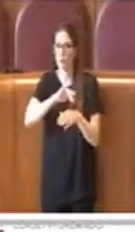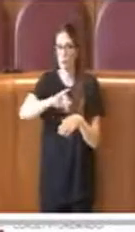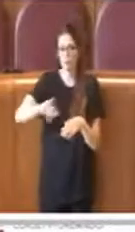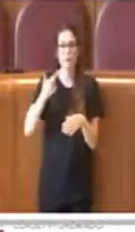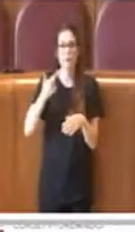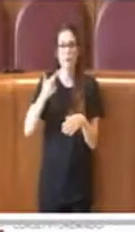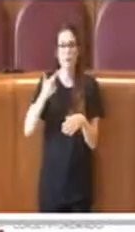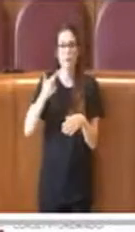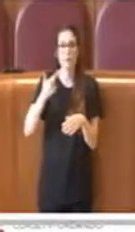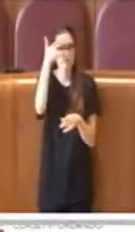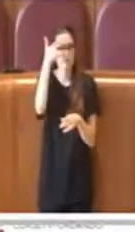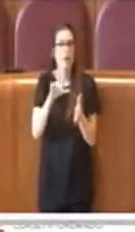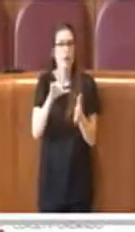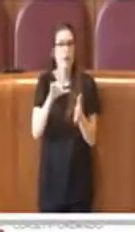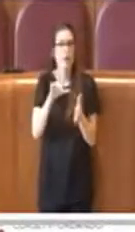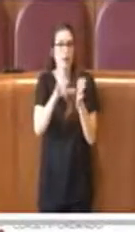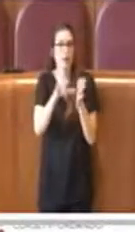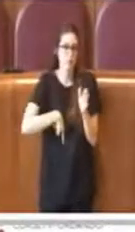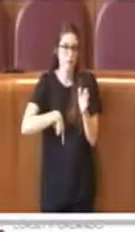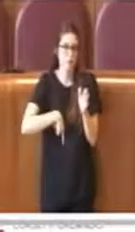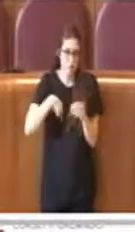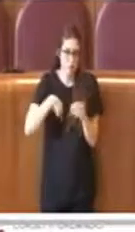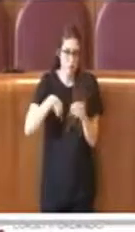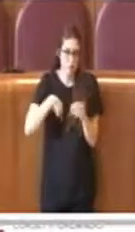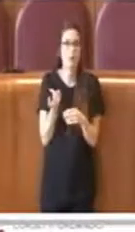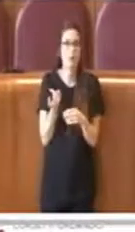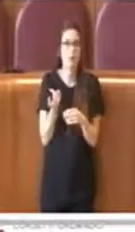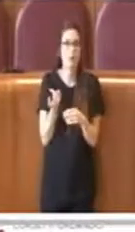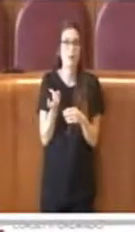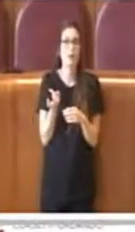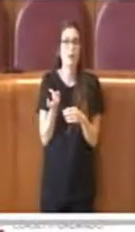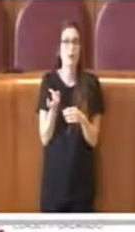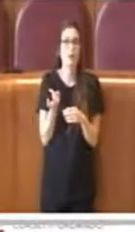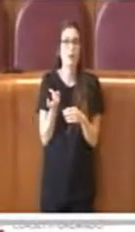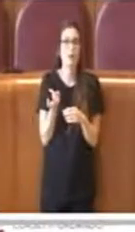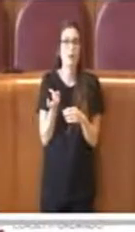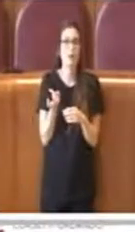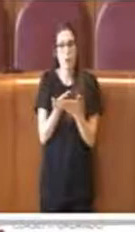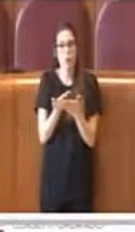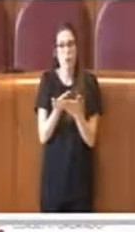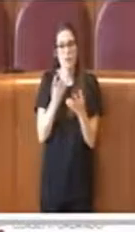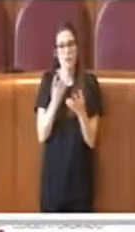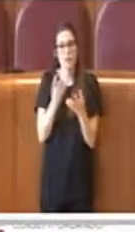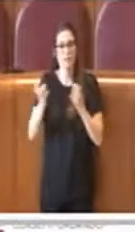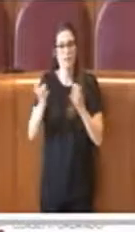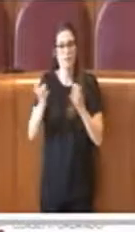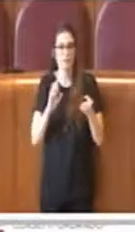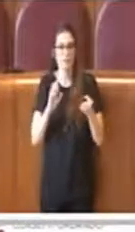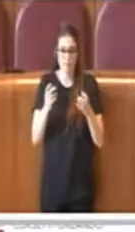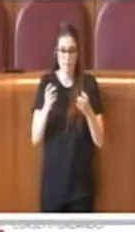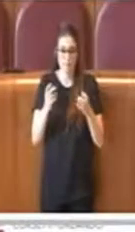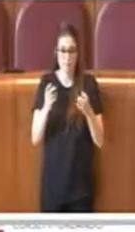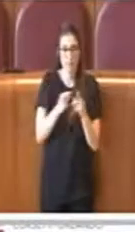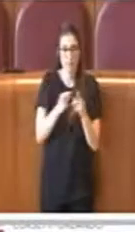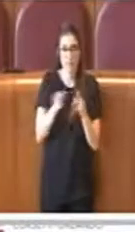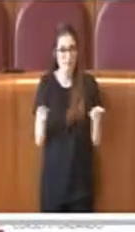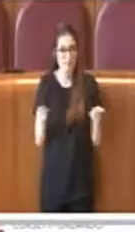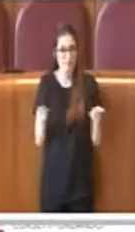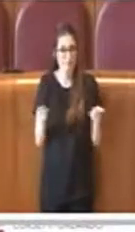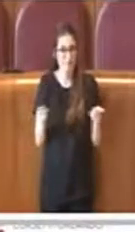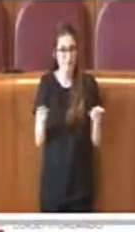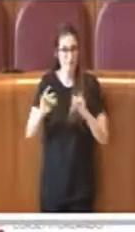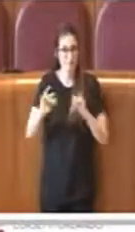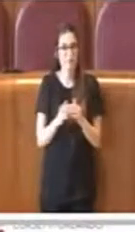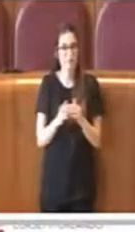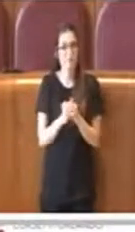sapete hanno tempi spesso lunghi e anche le proposte sono distanti nel tempo tra di loro. È un regolamento